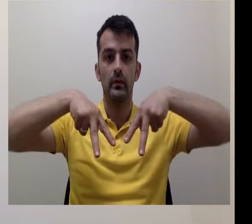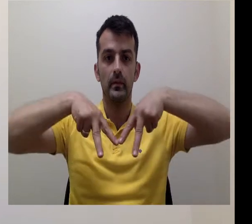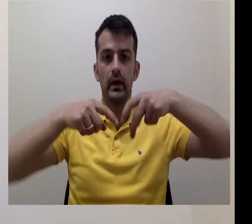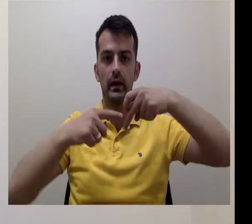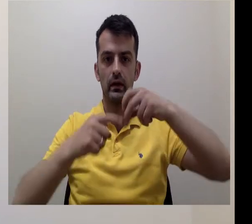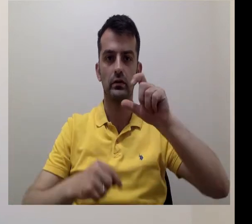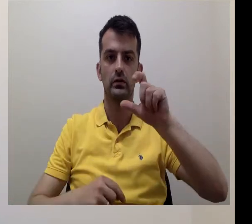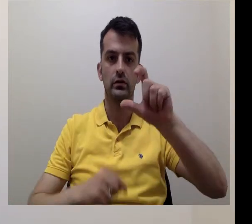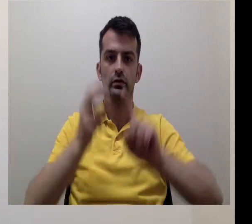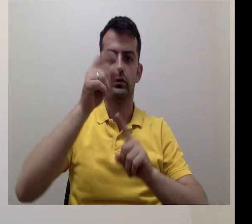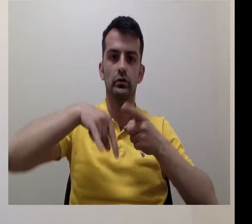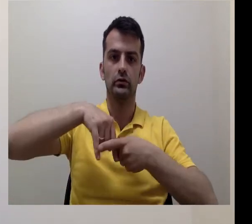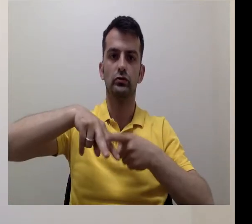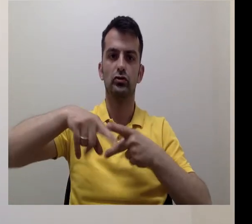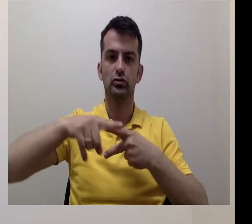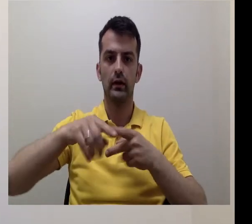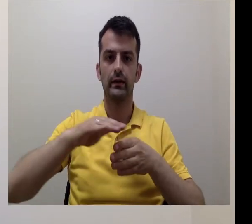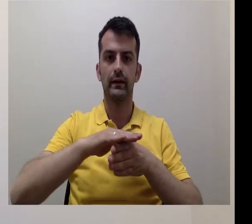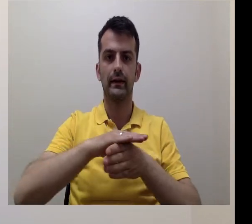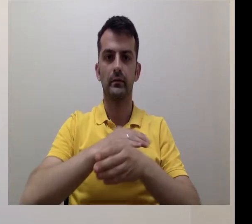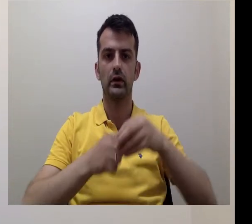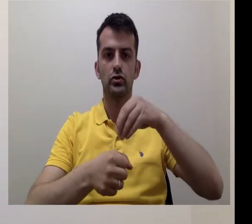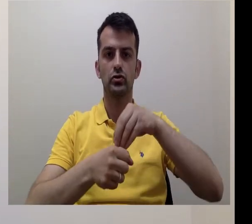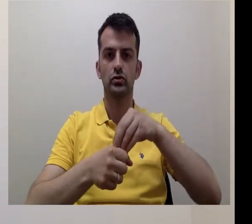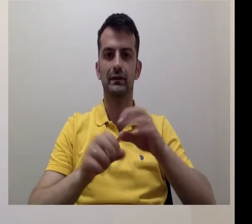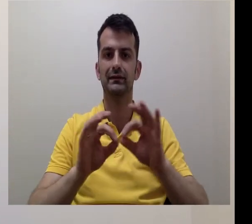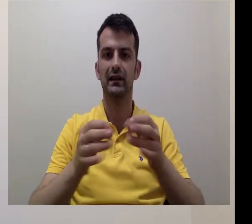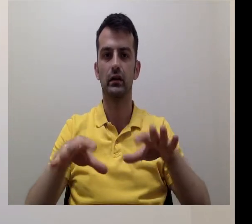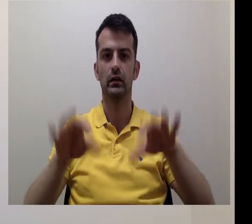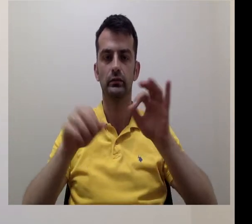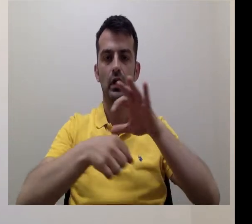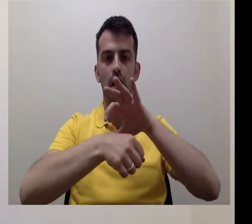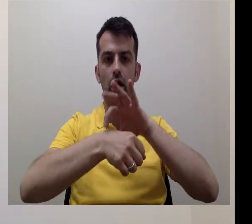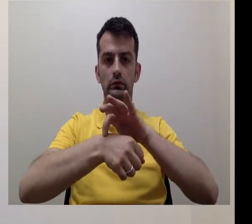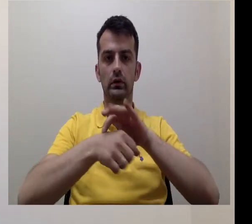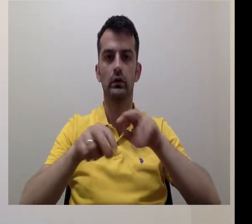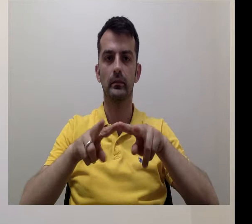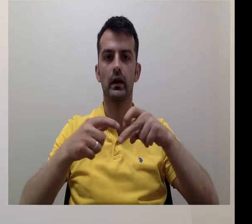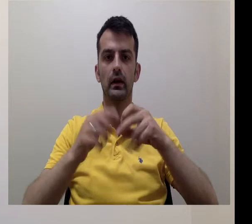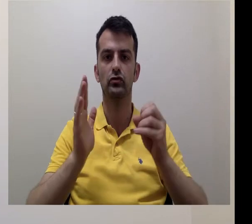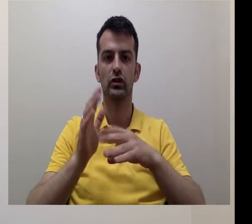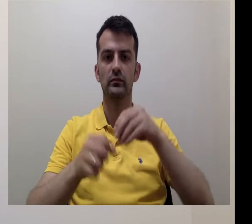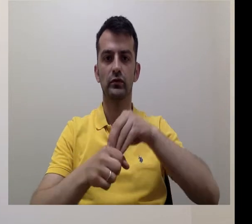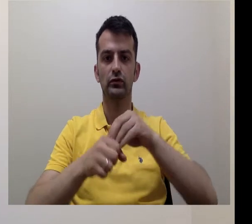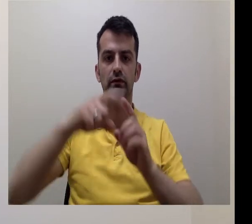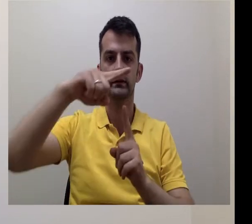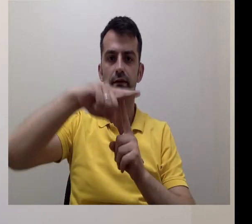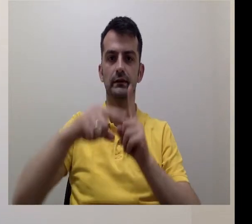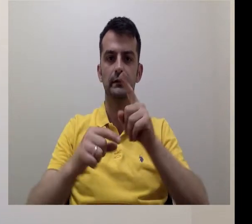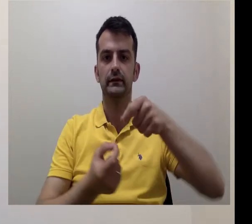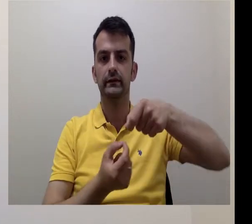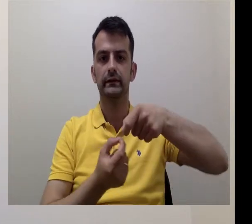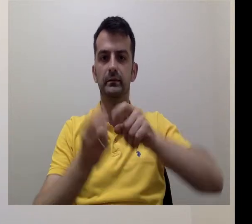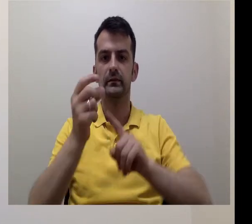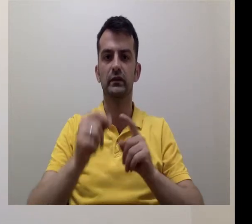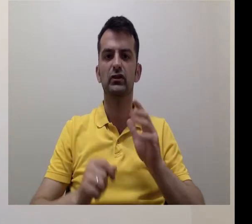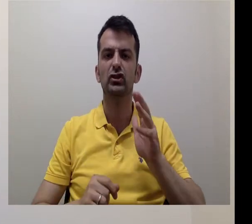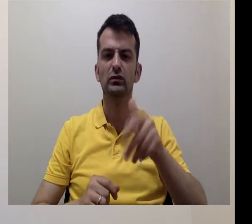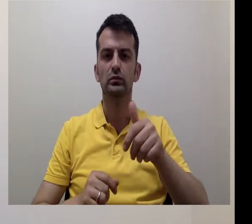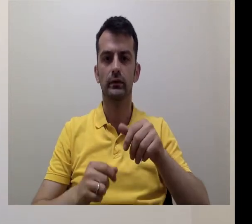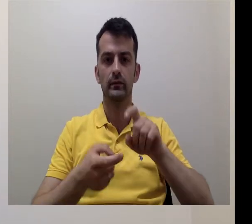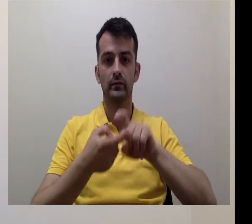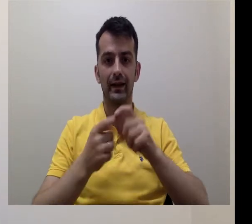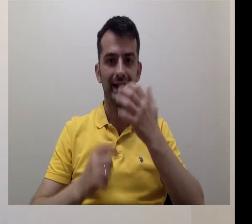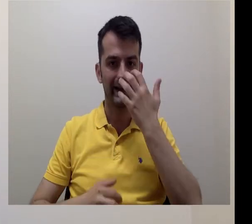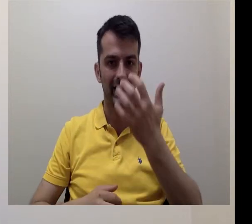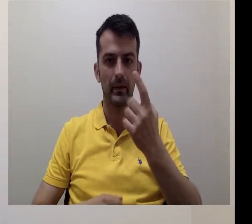MR cihazına girmek için nasıl hazırlanmalıyım? Hastanın MR çekimi için tıbbi geçmişi ile ilgili bir form